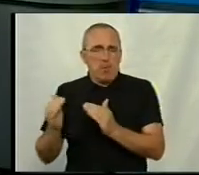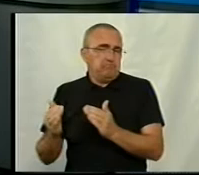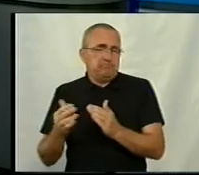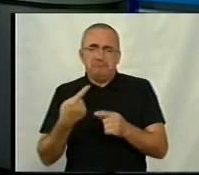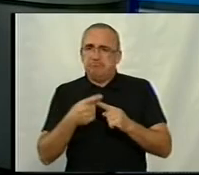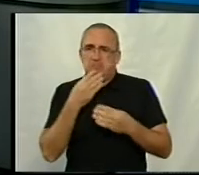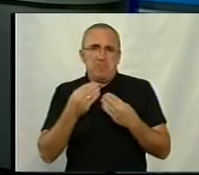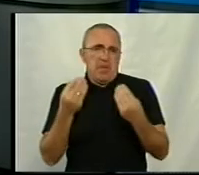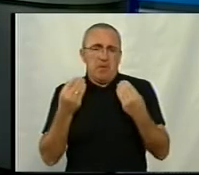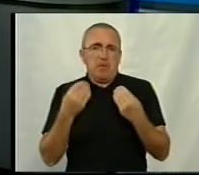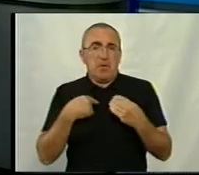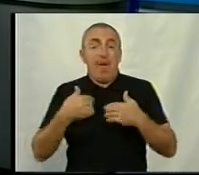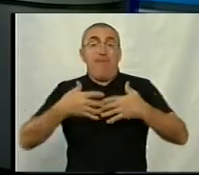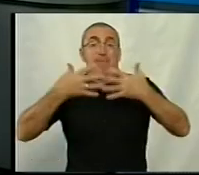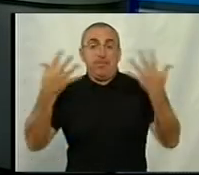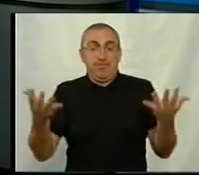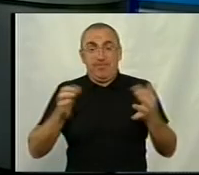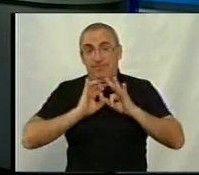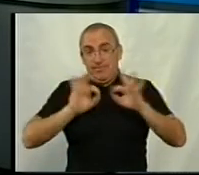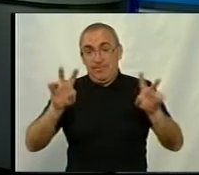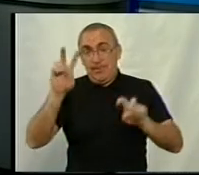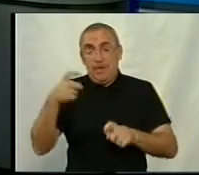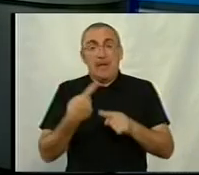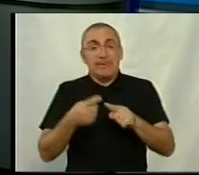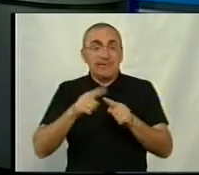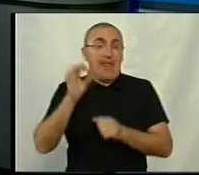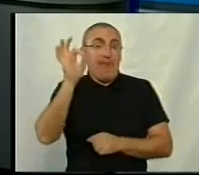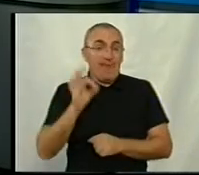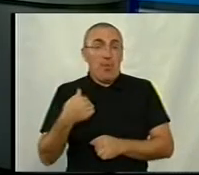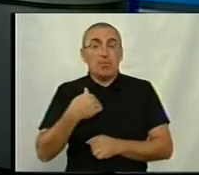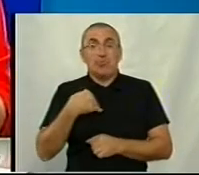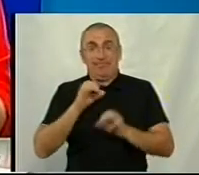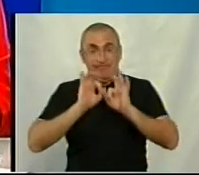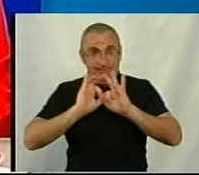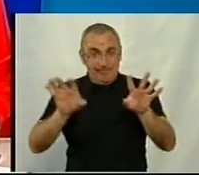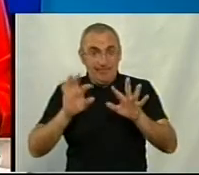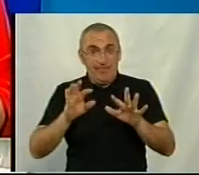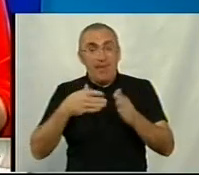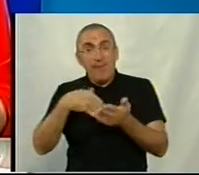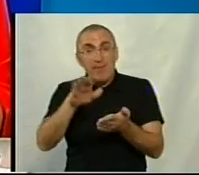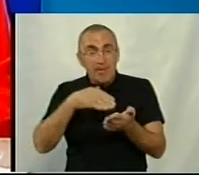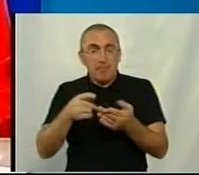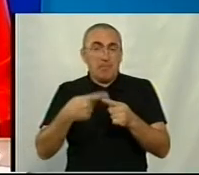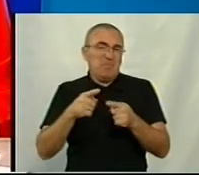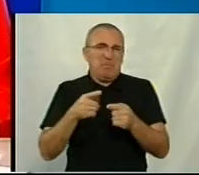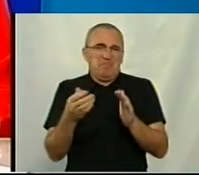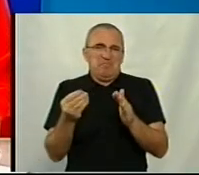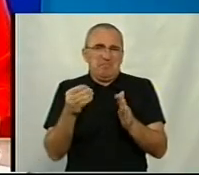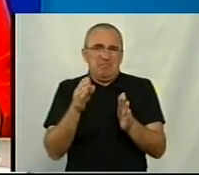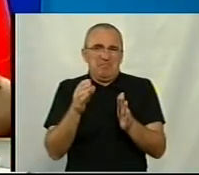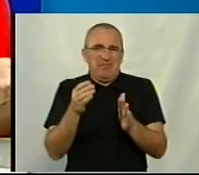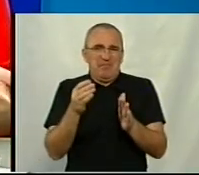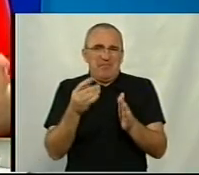я ж кажу, я так більш розгорнуто розкрила цю тему, але цей відсоток, що я хотіла зазначити, цих відмов, він досить незначний.